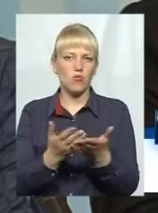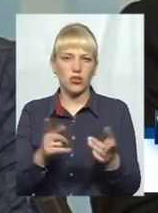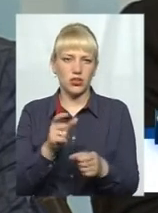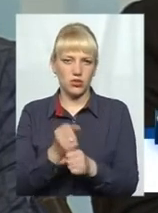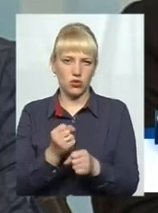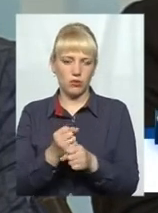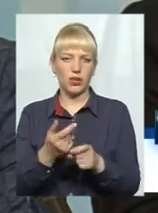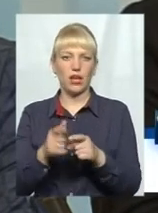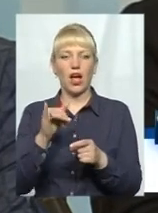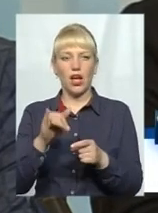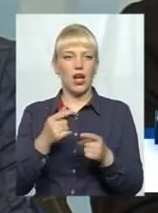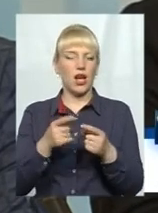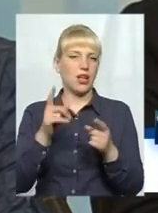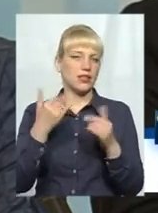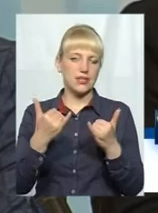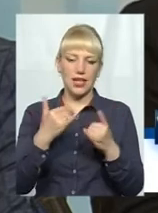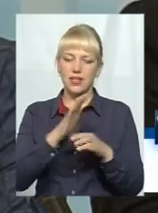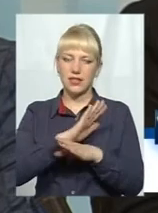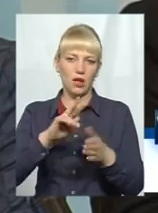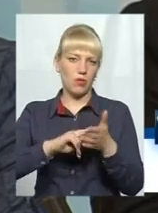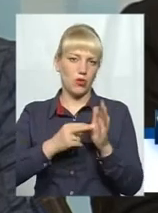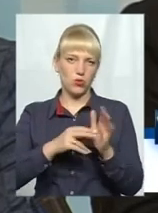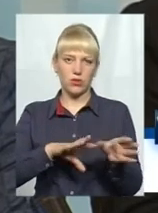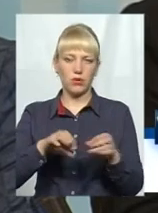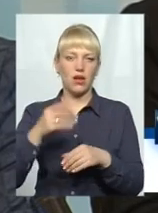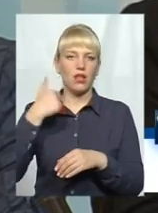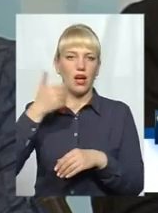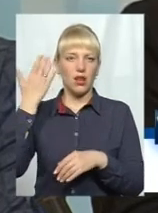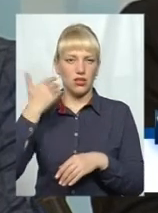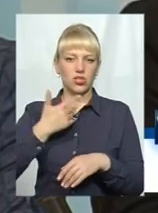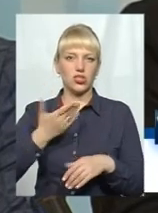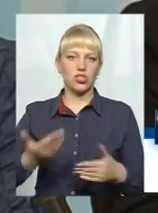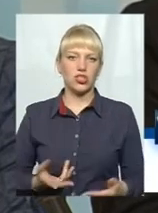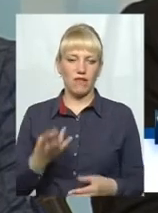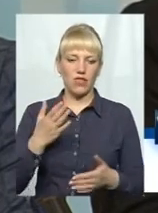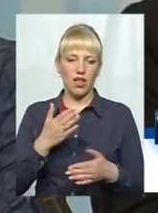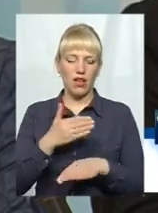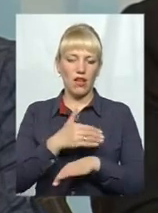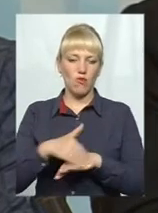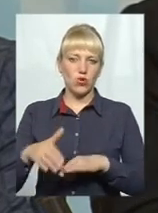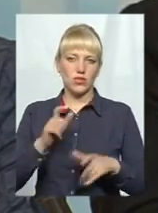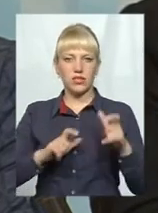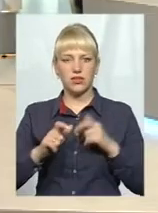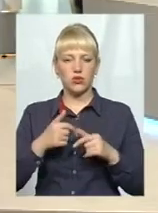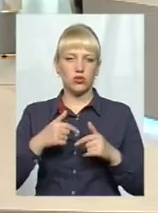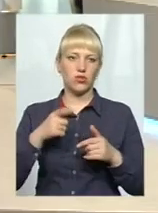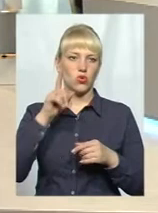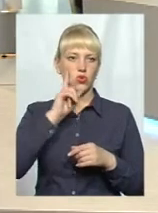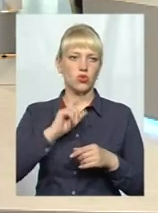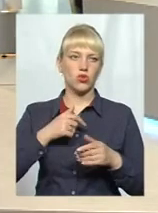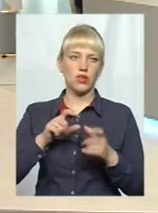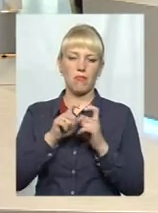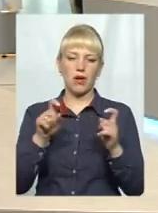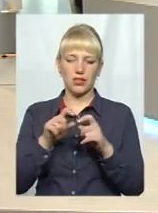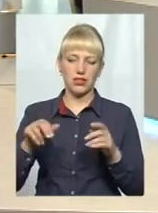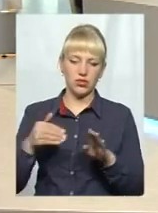існуючі ряди переноситися не плануються. Насправді, я коли жив на вулиці Інстуцької, це дуже зручно. Ти, вряд, так, ідеш, собі зайшов один магазинчик,